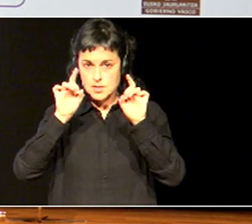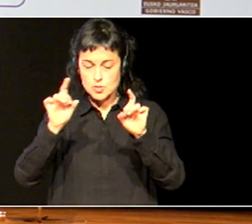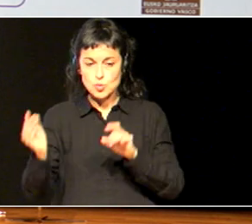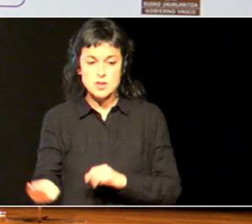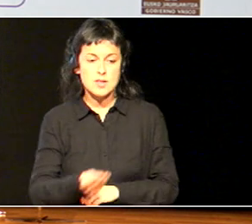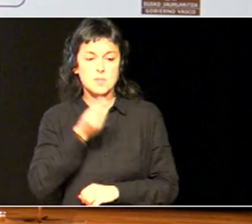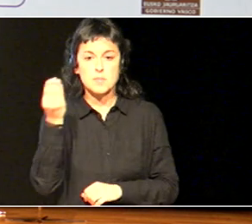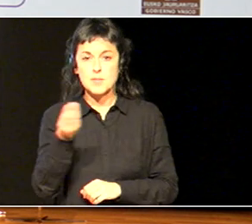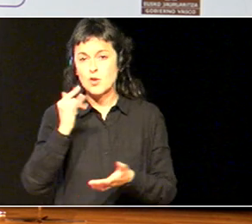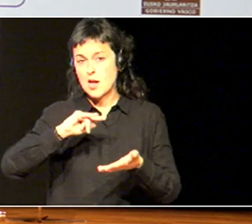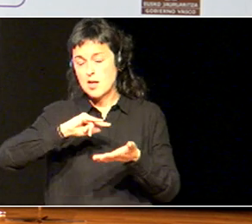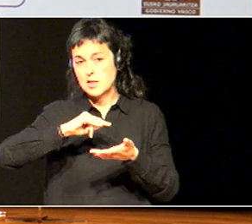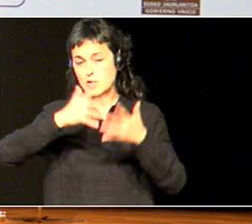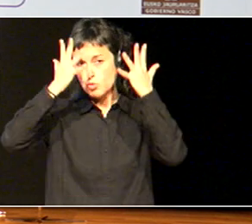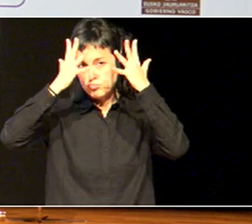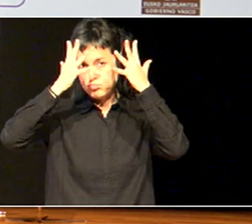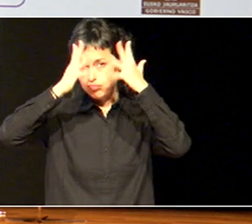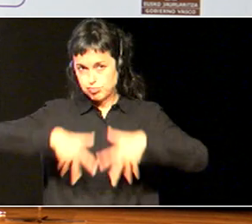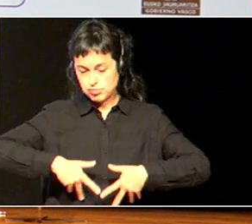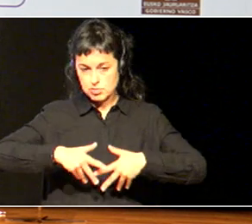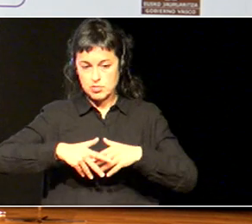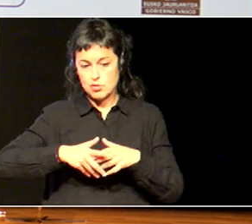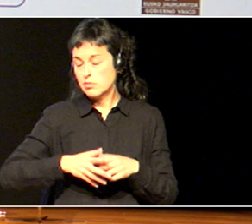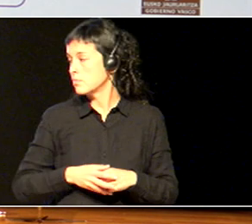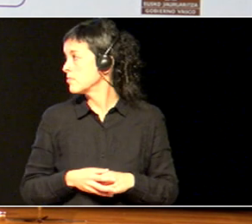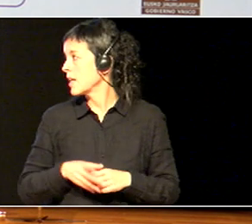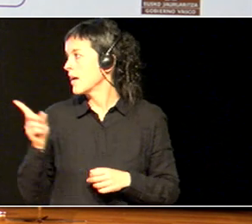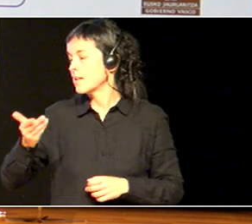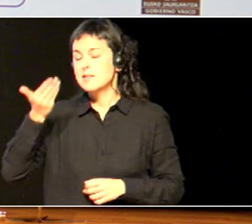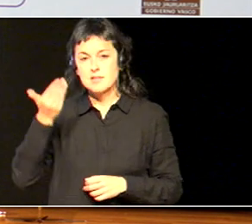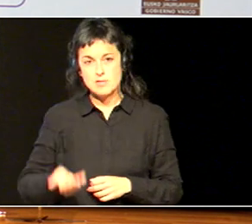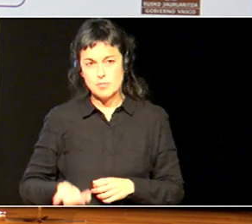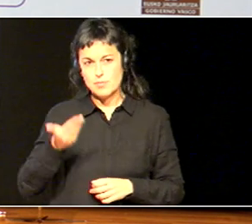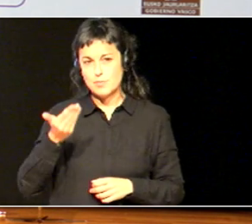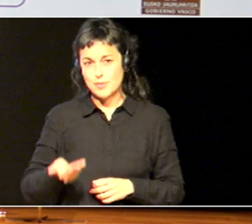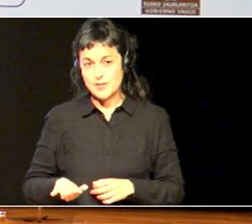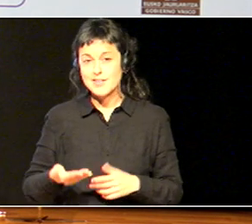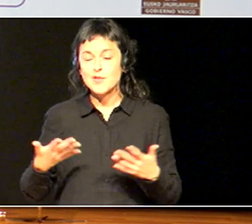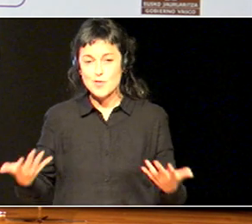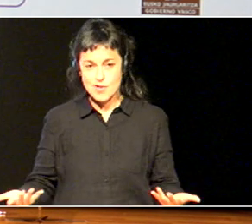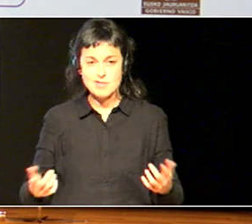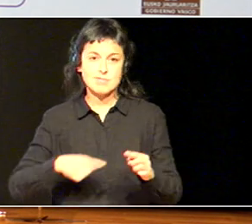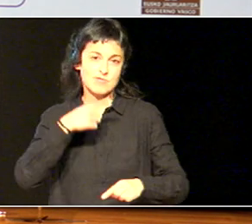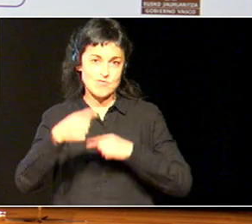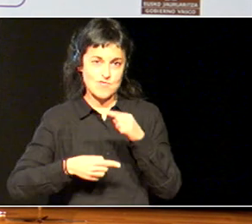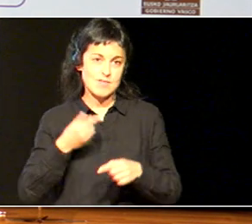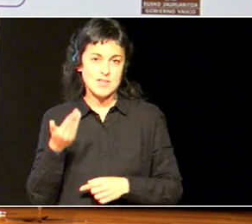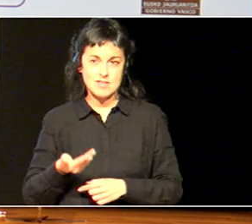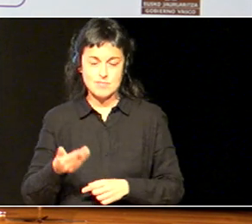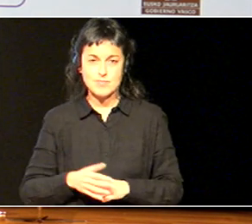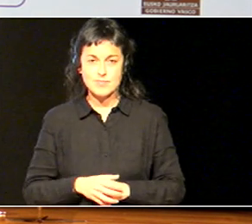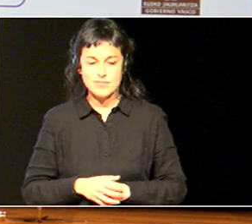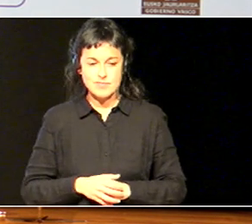sistematizatzea hemen importantia da berriro ere familien garantzia iragate